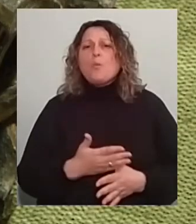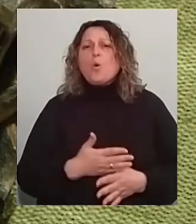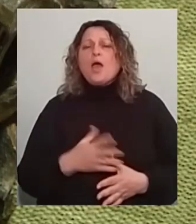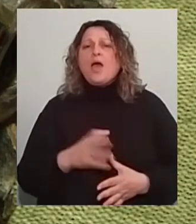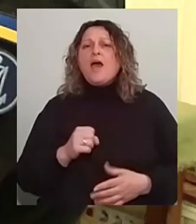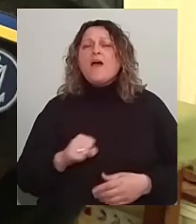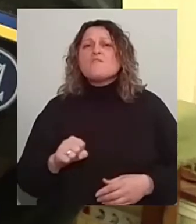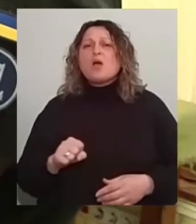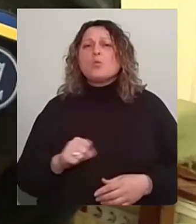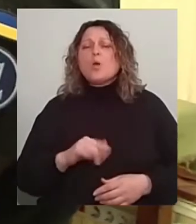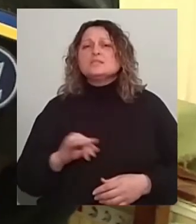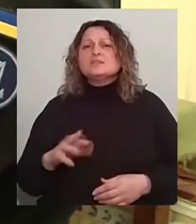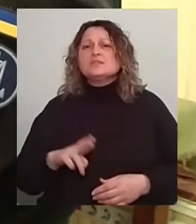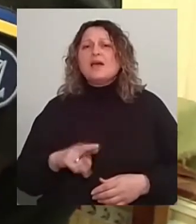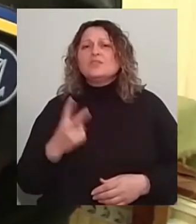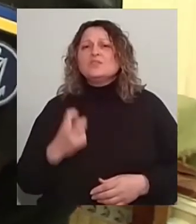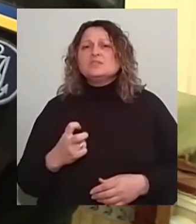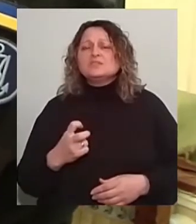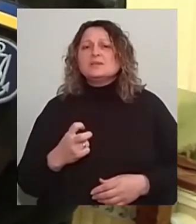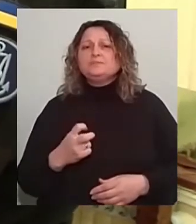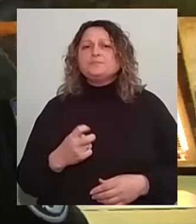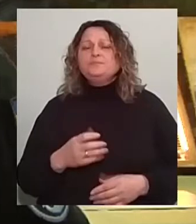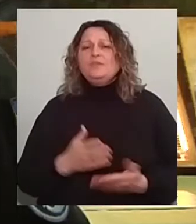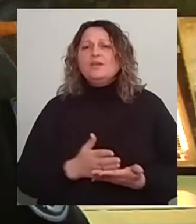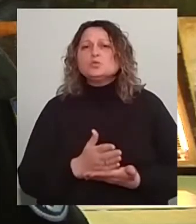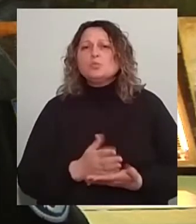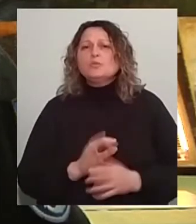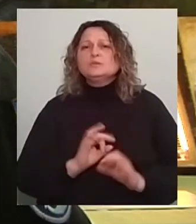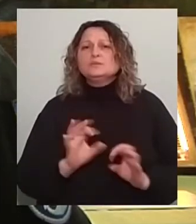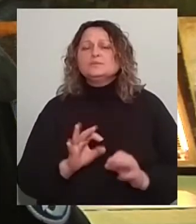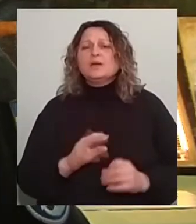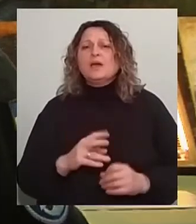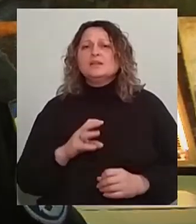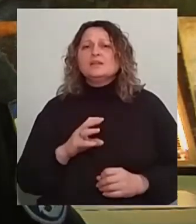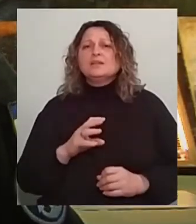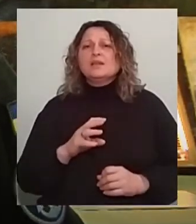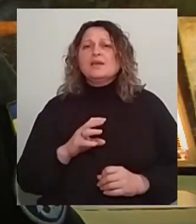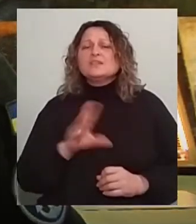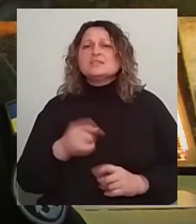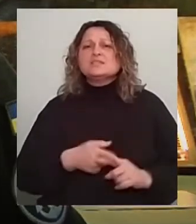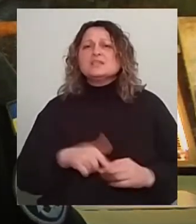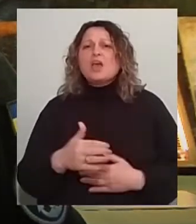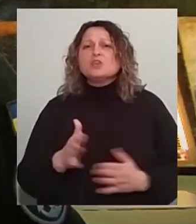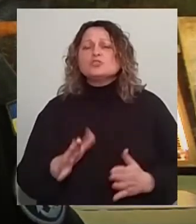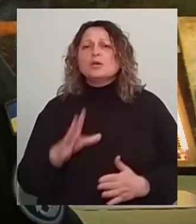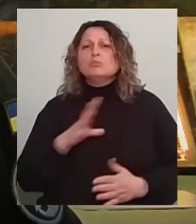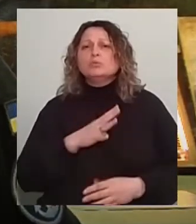-200». Про це розказав військовослужбовець Сергій Ткачук. Всі ці ящики були зроблені